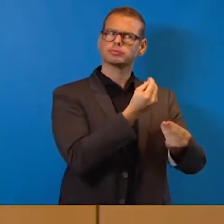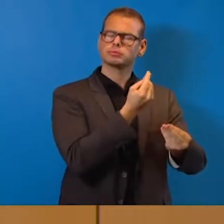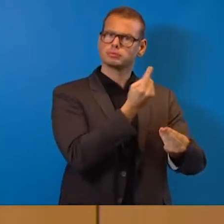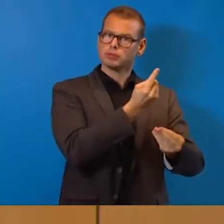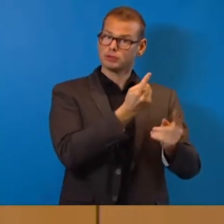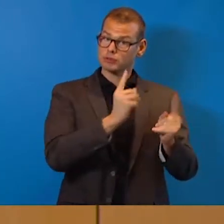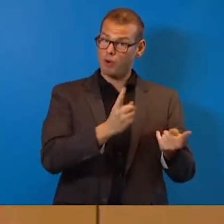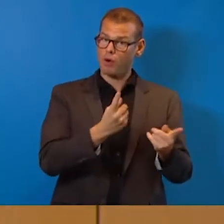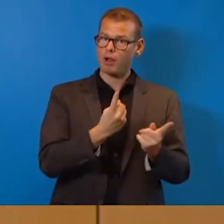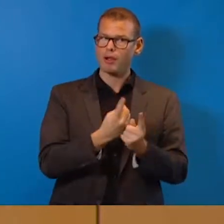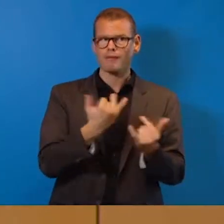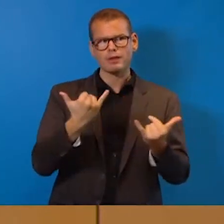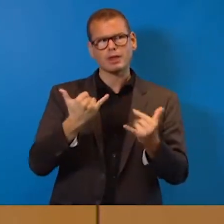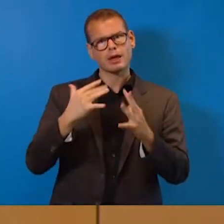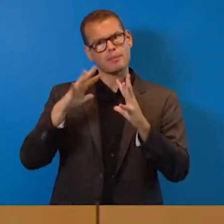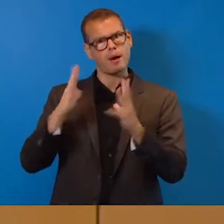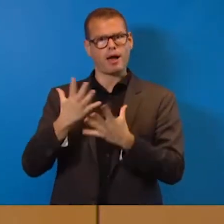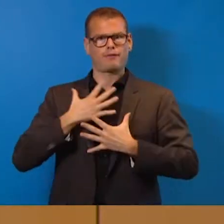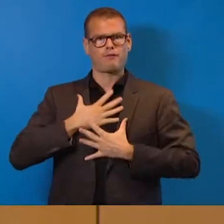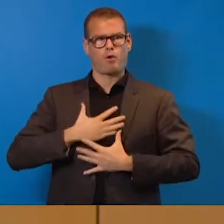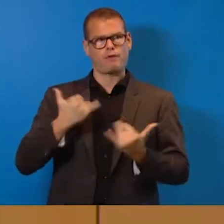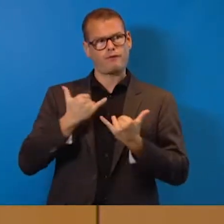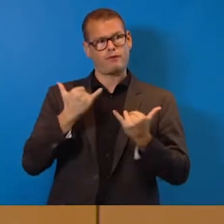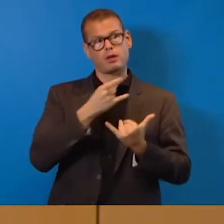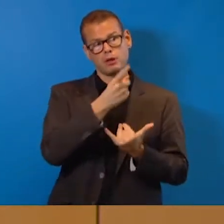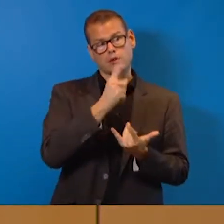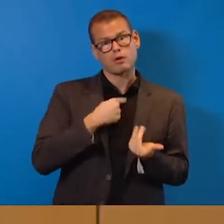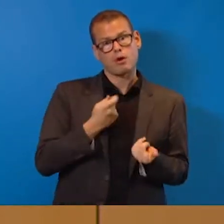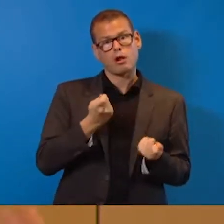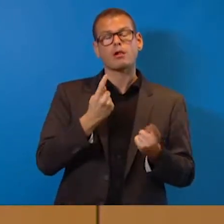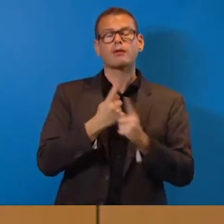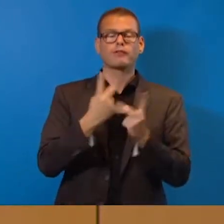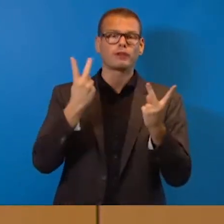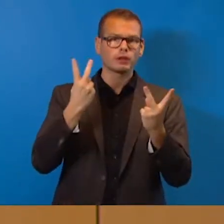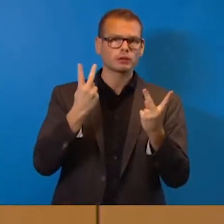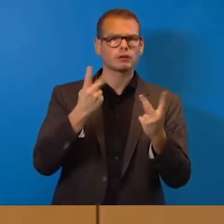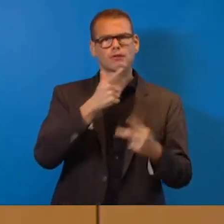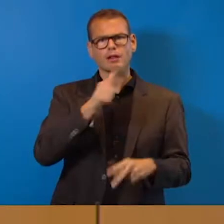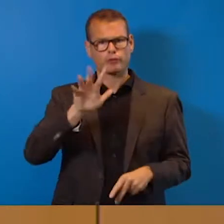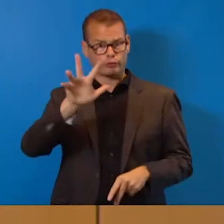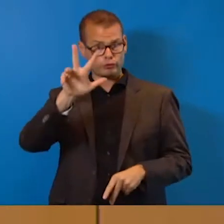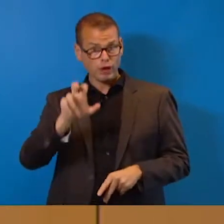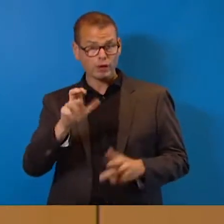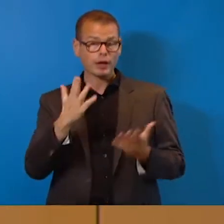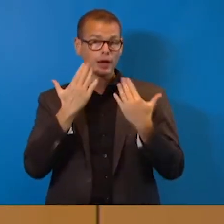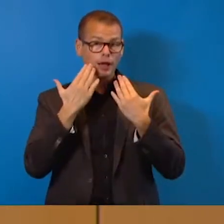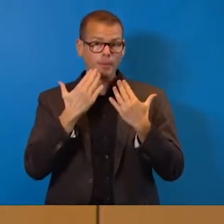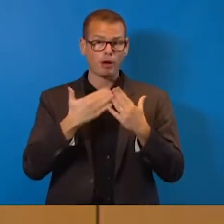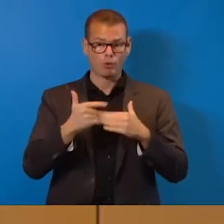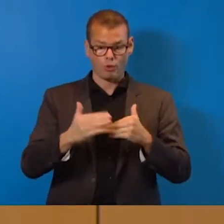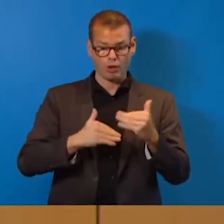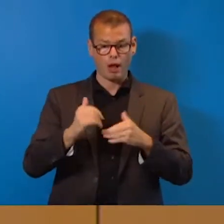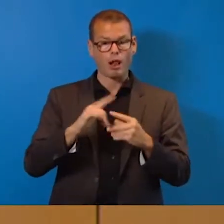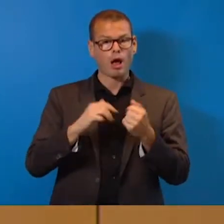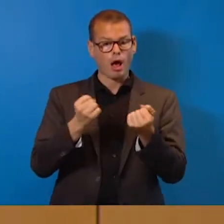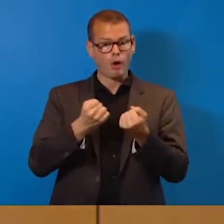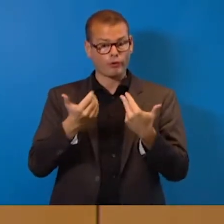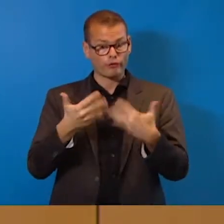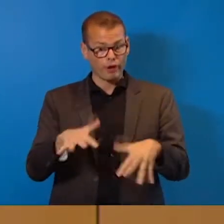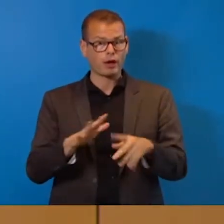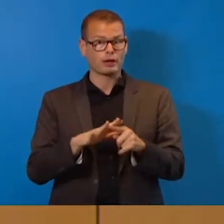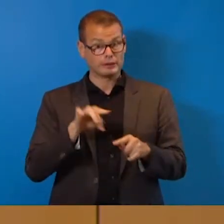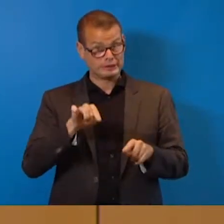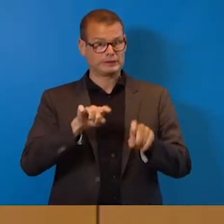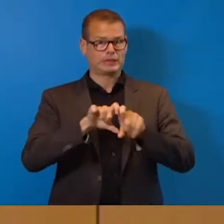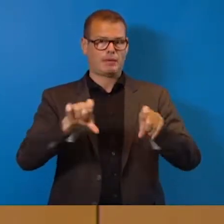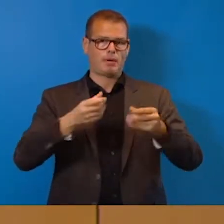Interesse des Allgemeinwohls hingehen soll. Wir sagen 2035 klimaneutral, autofrei, da müssen wir hin und damit reden wir mit